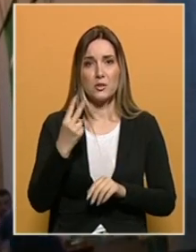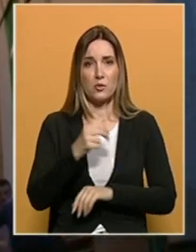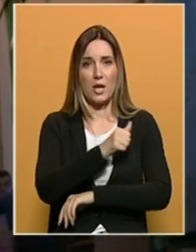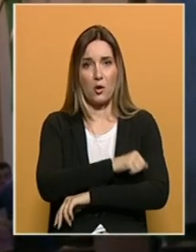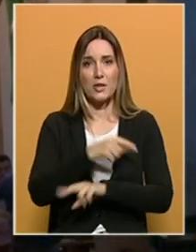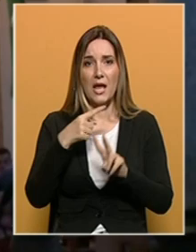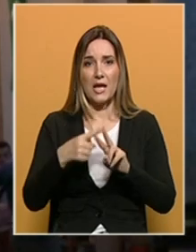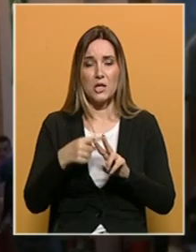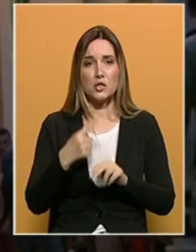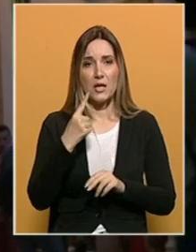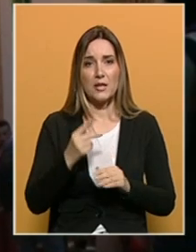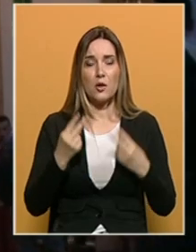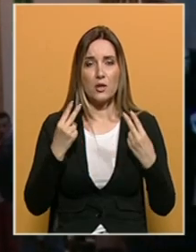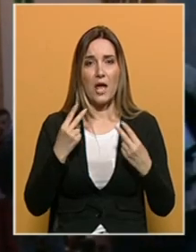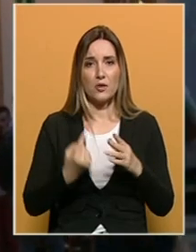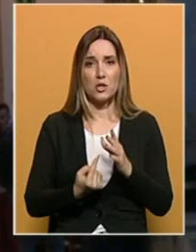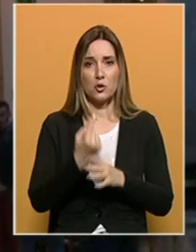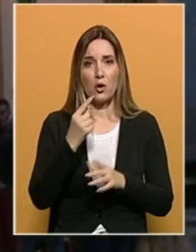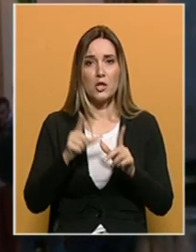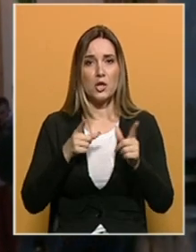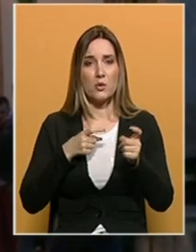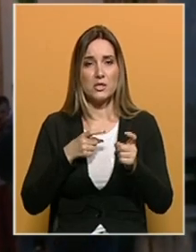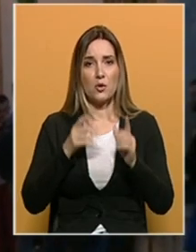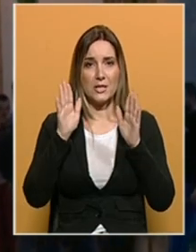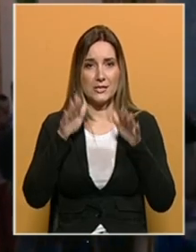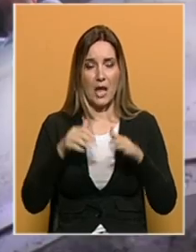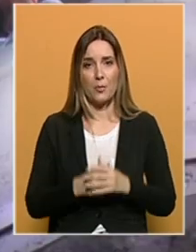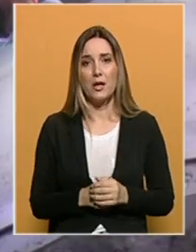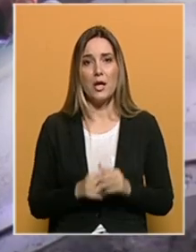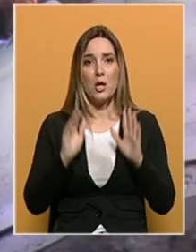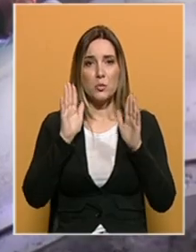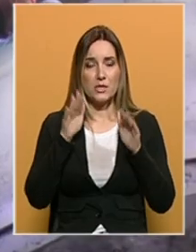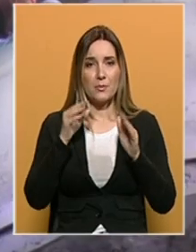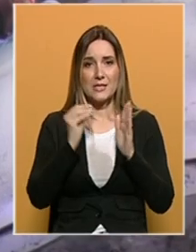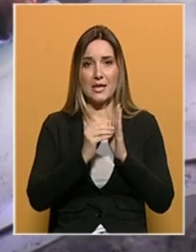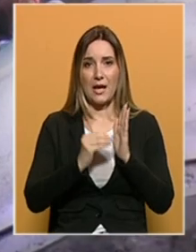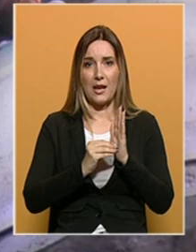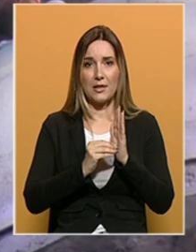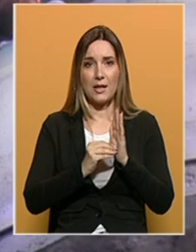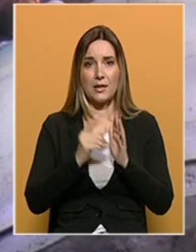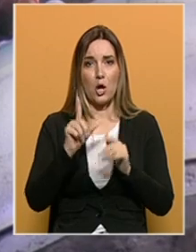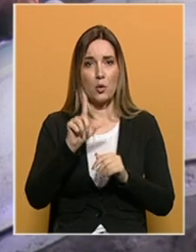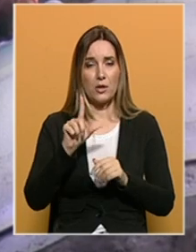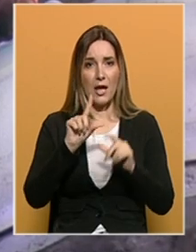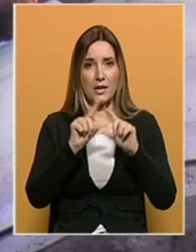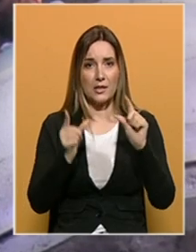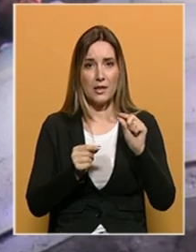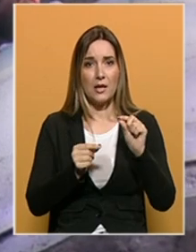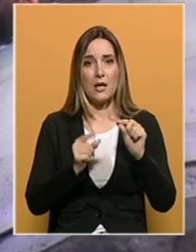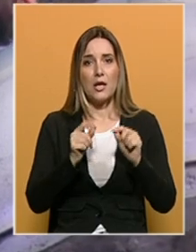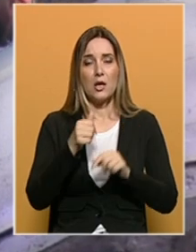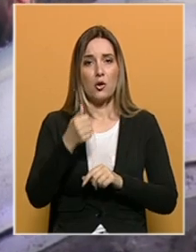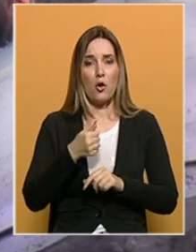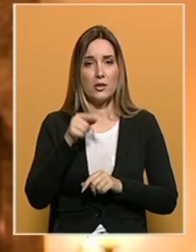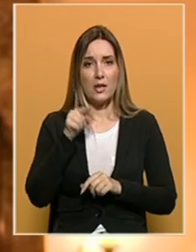Hidžra je jedan od najvažnijih događaja u historiji Islama. Muslimanski kalendar je lunarni, mjesečev kalendar, i